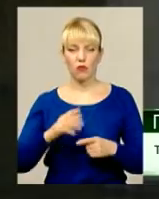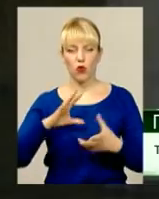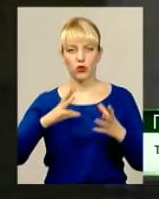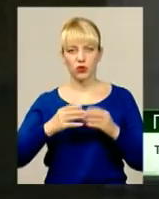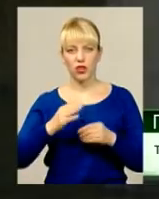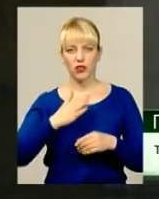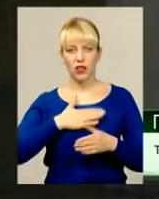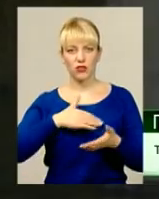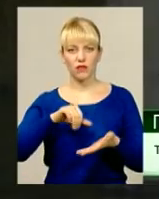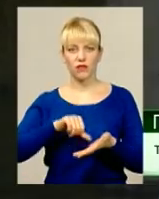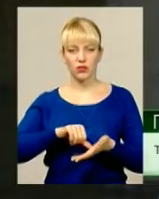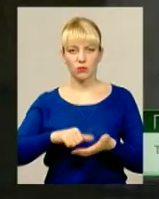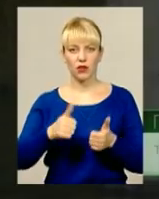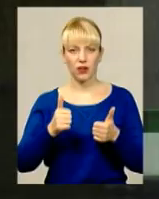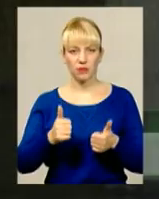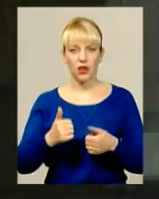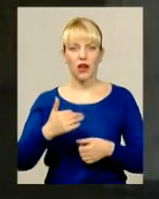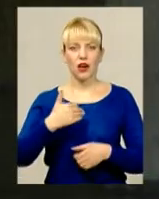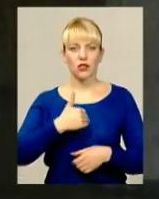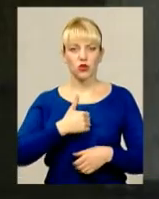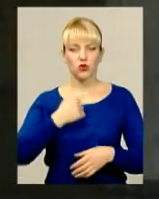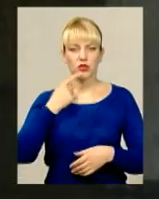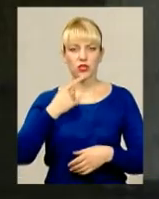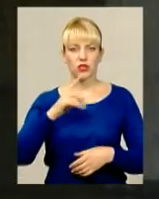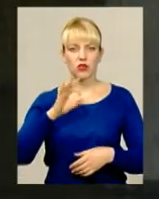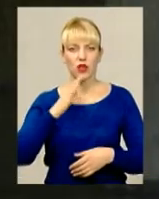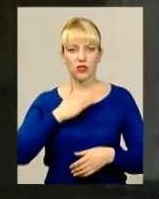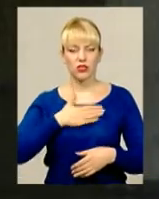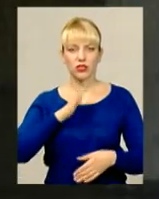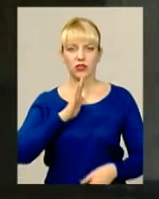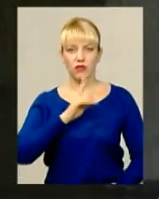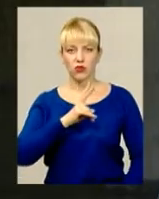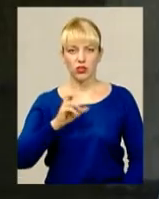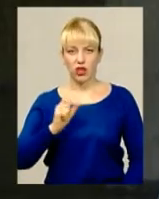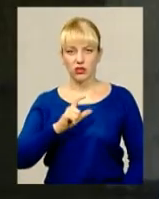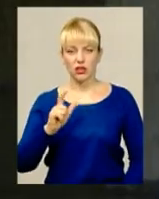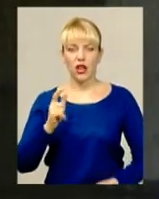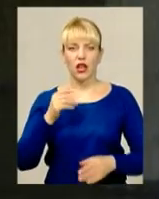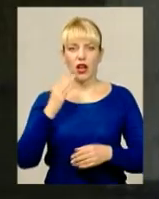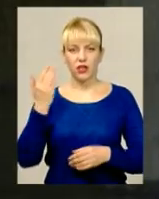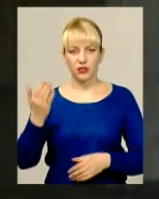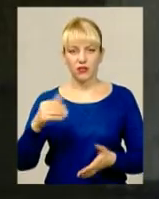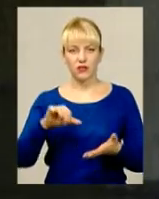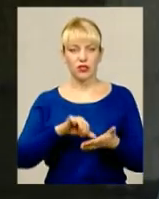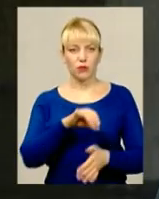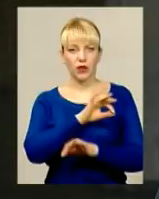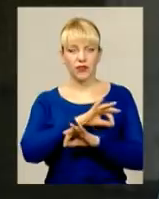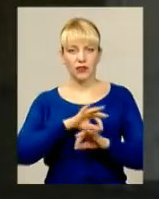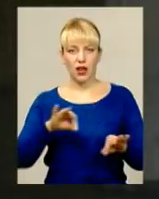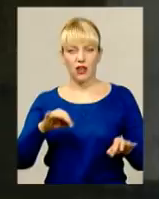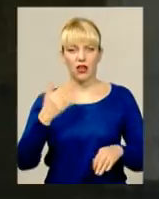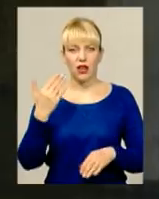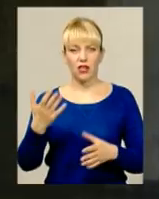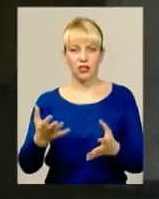доволі таки неплохо, іменно в легком контакті. Але хочу відмітити наших дівочек, тому що дівочки выступили вообще суперидеально, вони